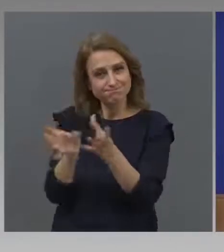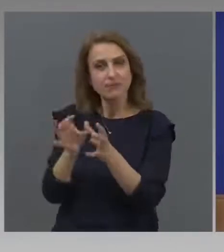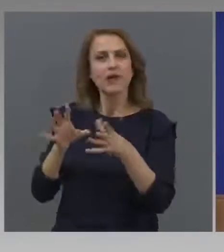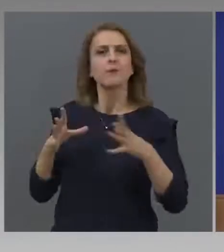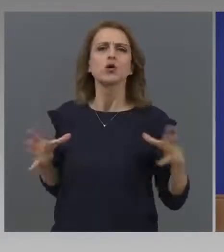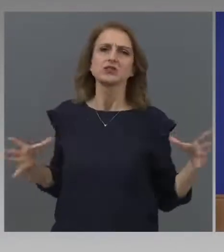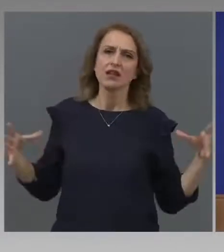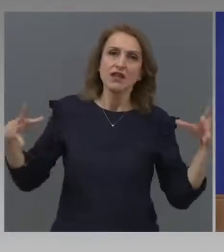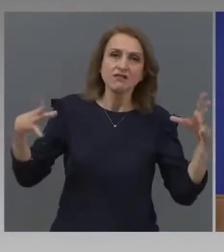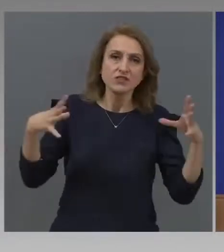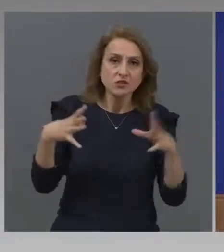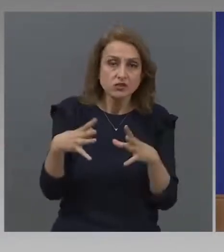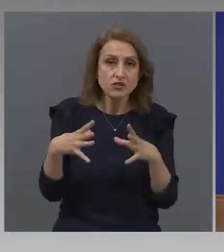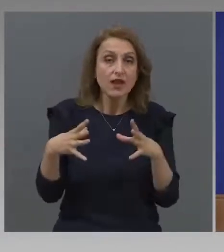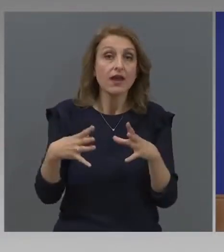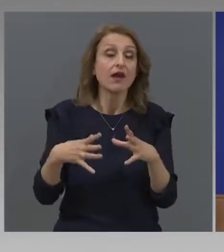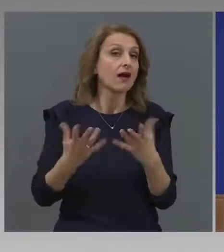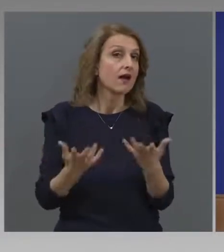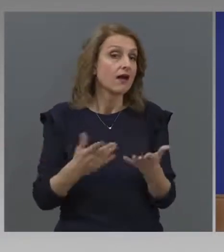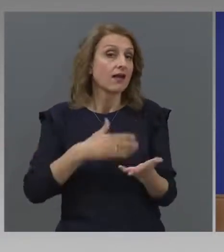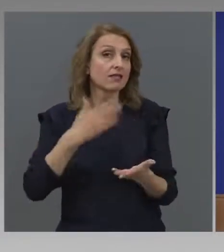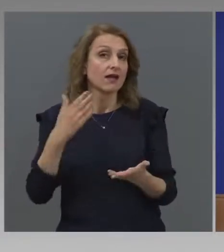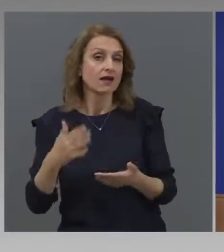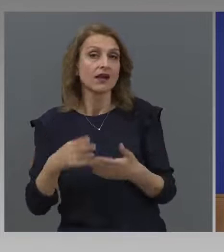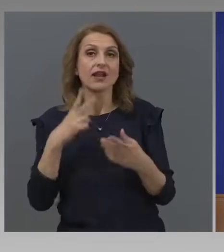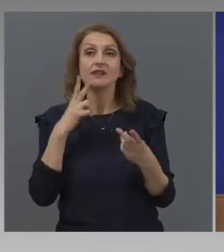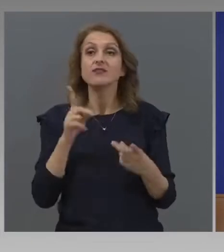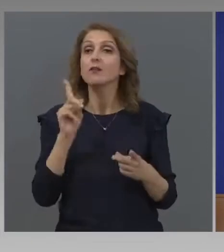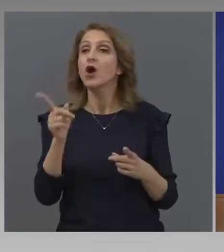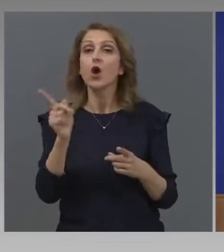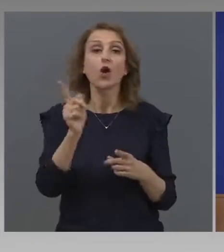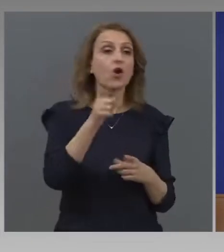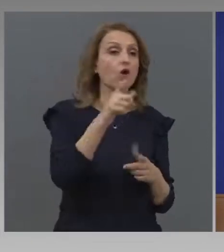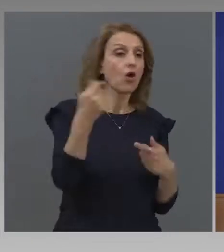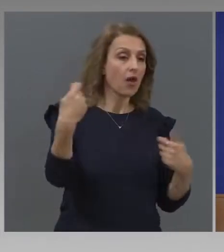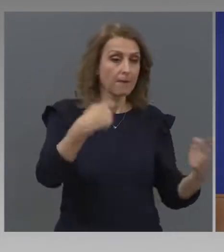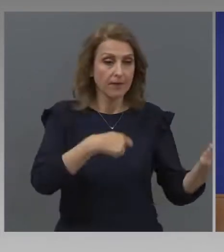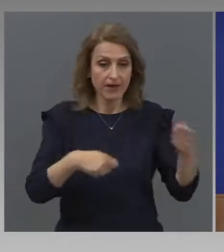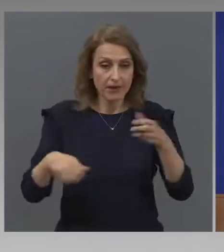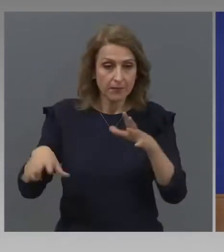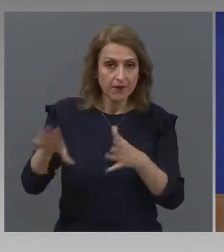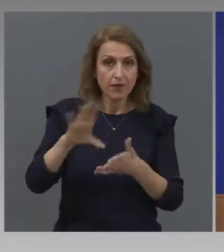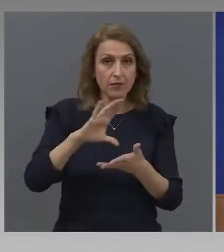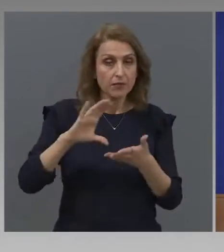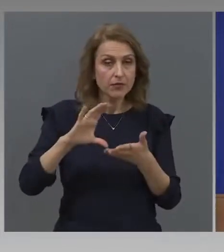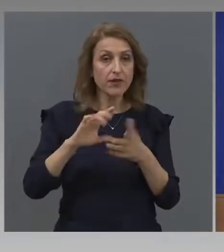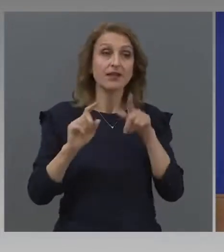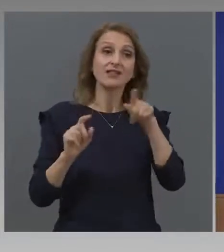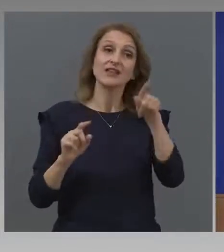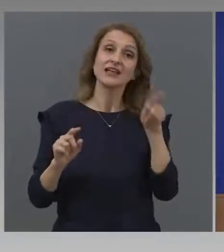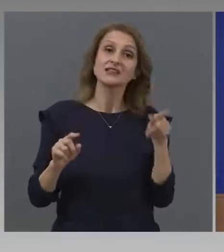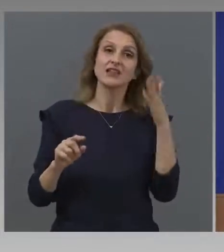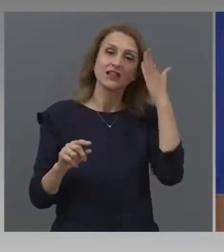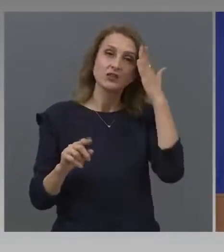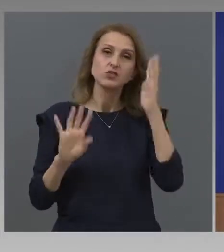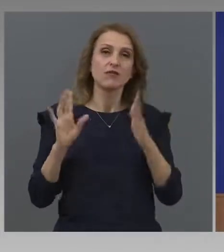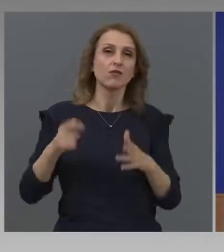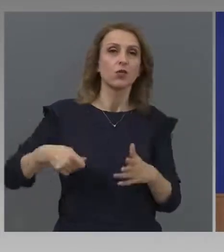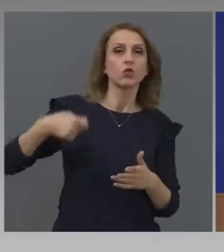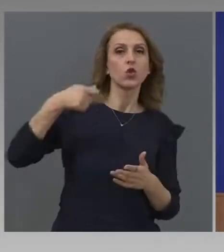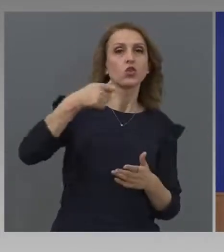са всички останали, да се види кой от къде колко пари ще даде, тези, които са държавите донори,